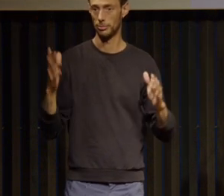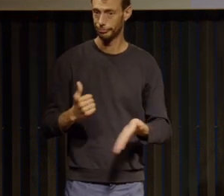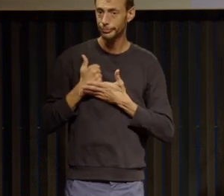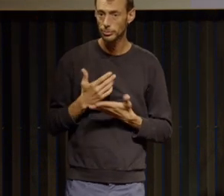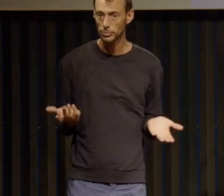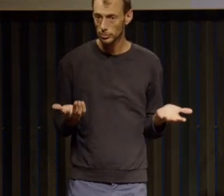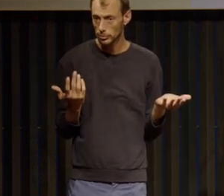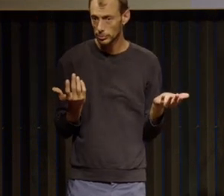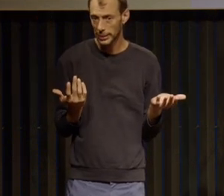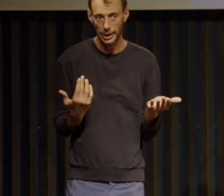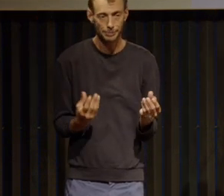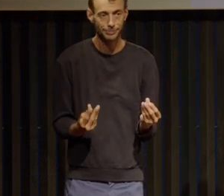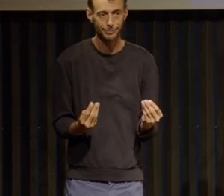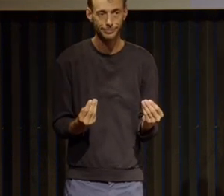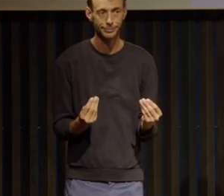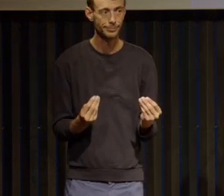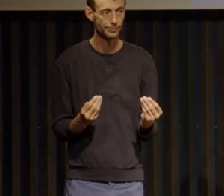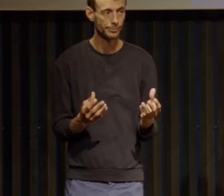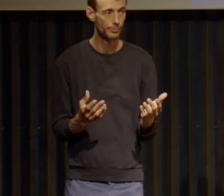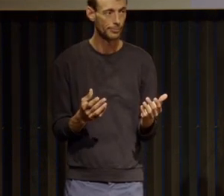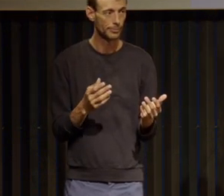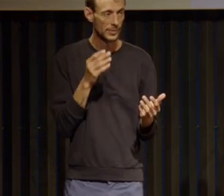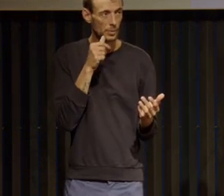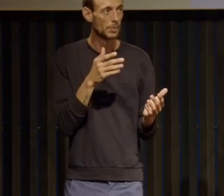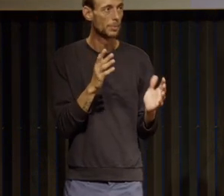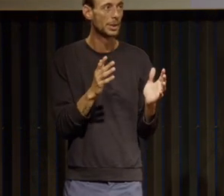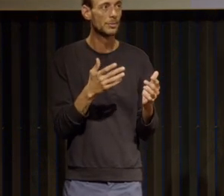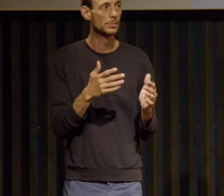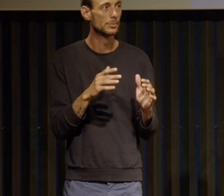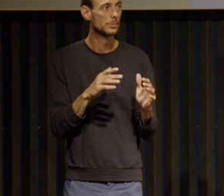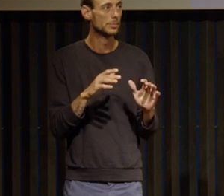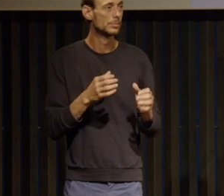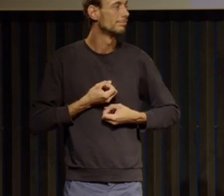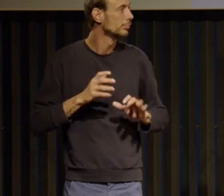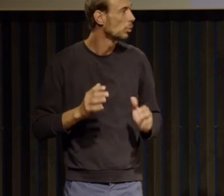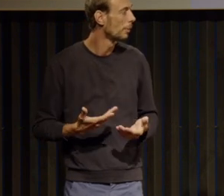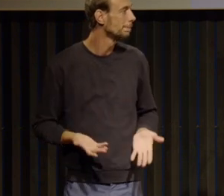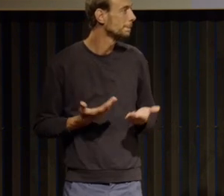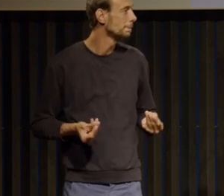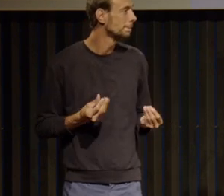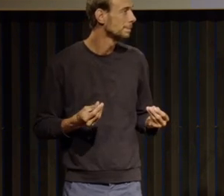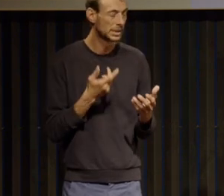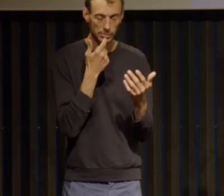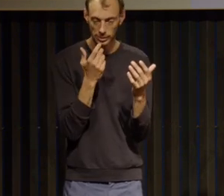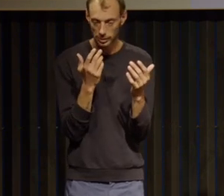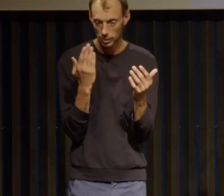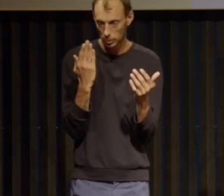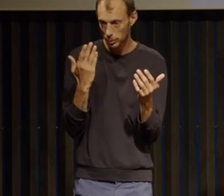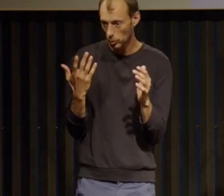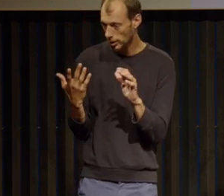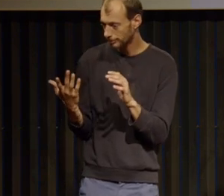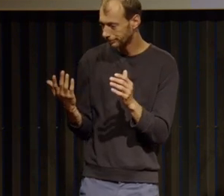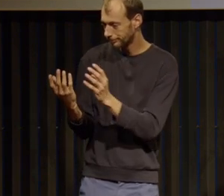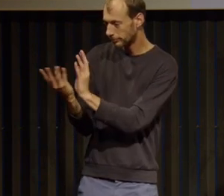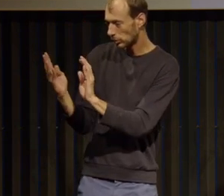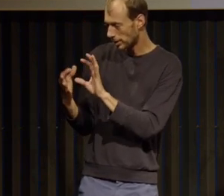probablement de je ne pas comment dire ça mais de valider en quelque part le lien ou de voilà de